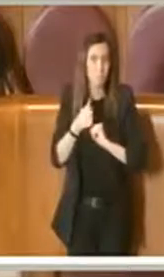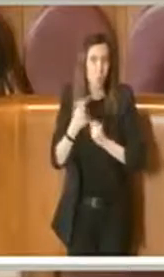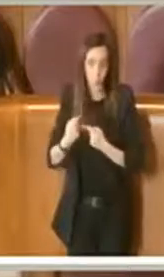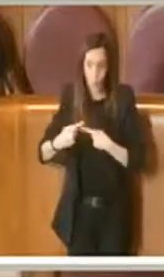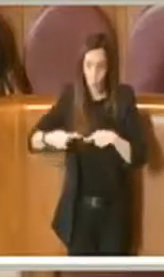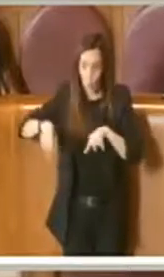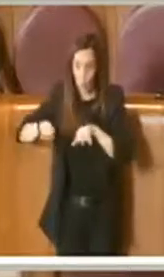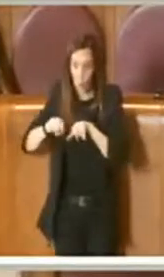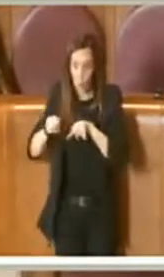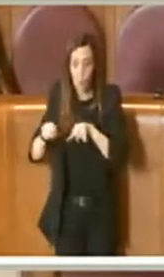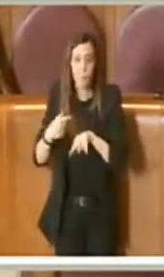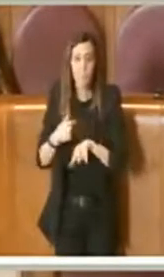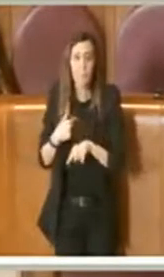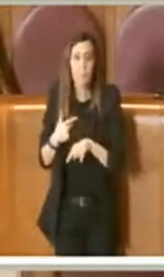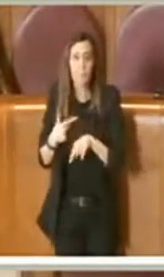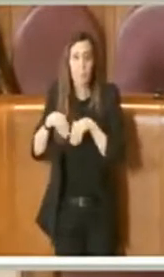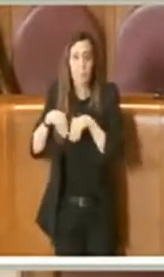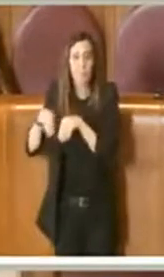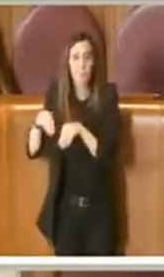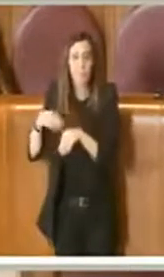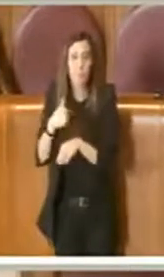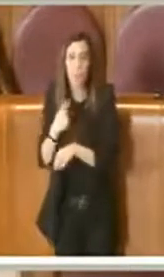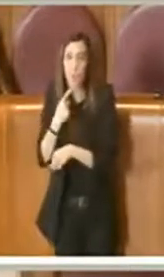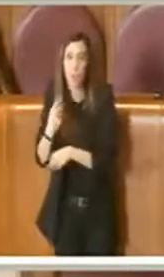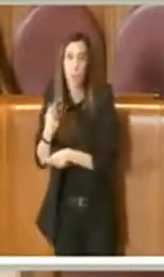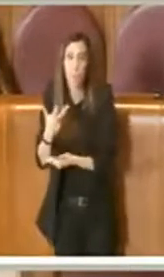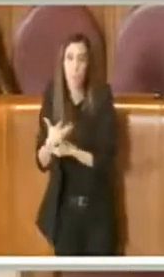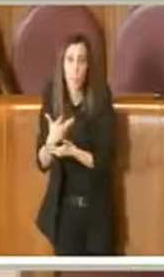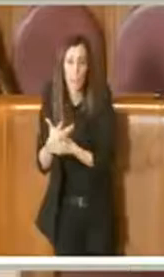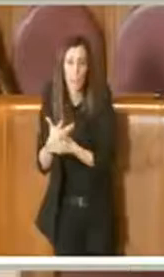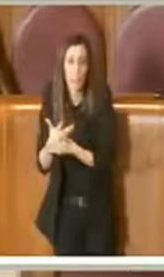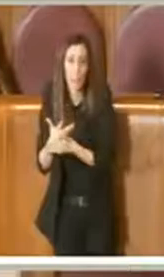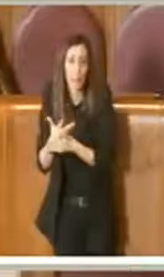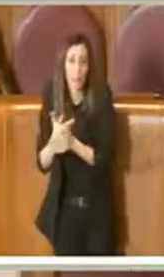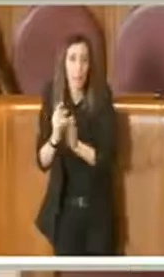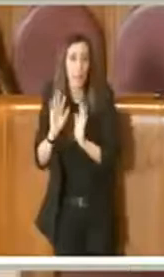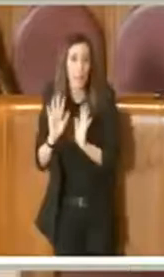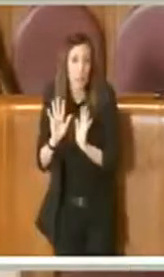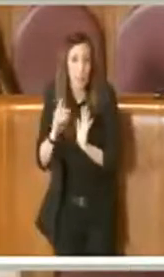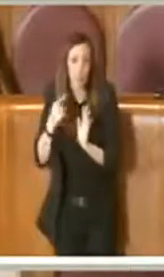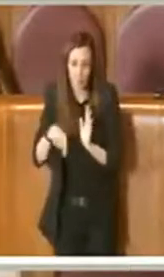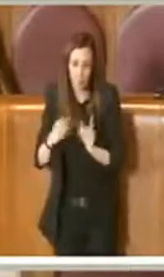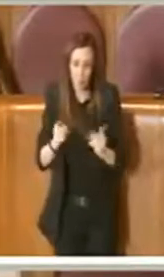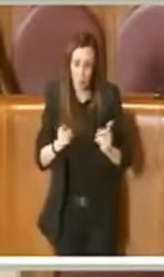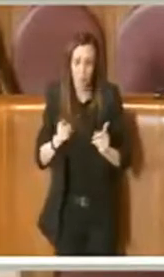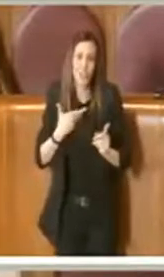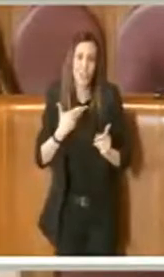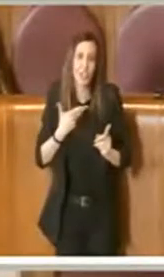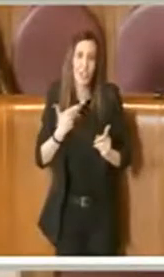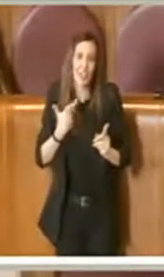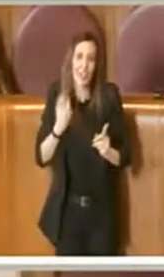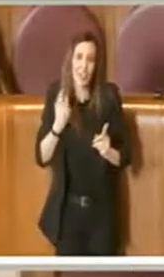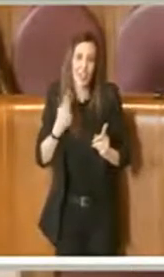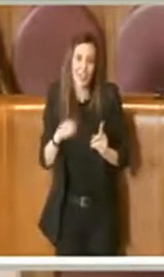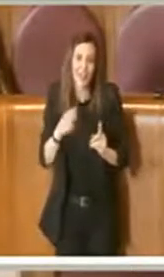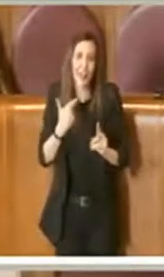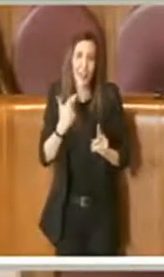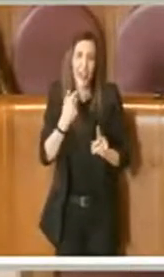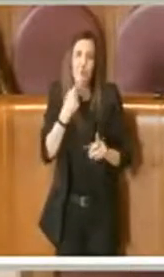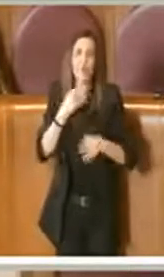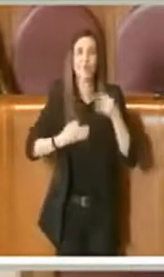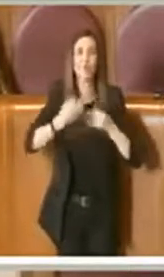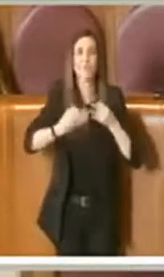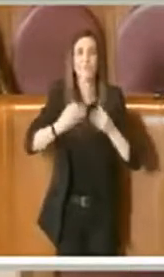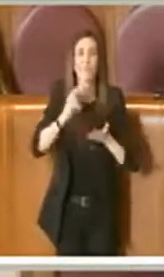Commissione di poter dire che abbiamo in questo periodo delle attenuanti generiche. Uno